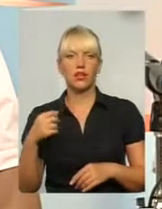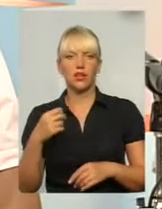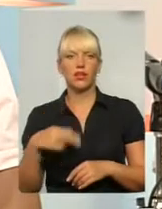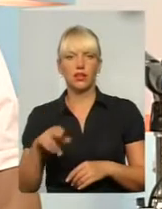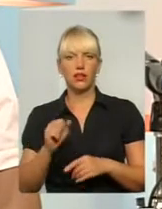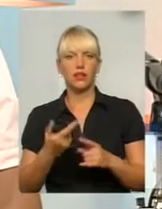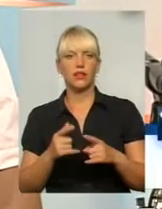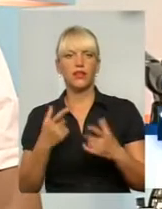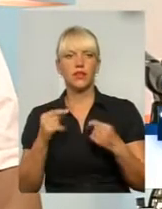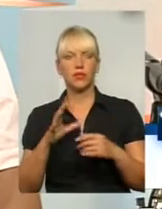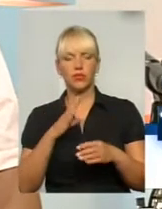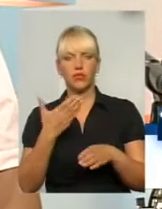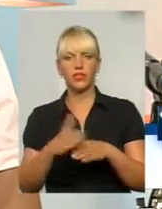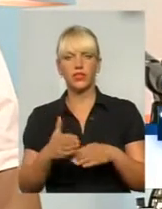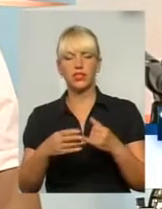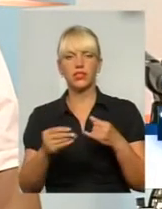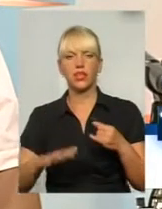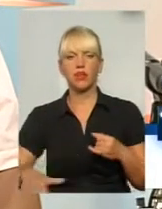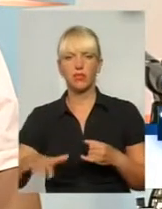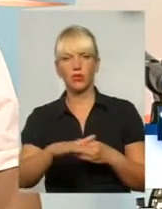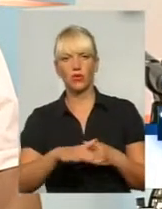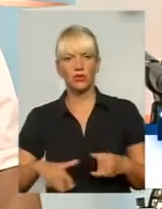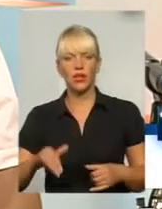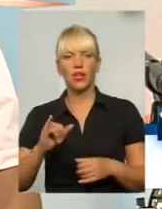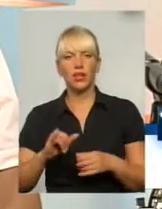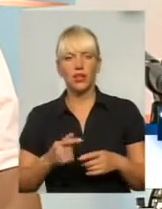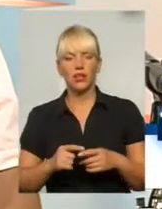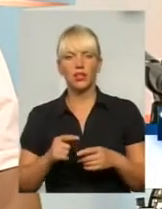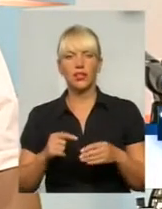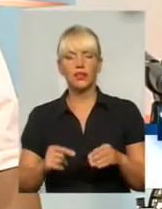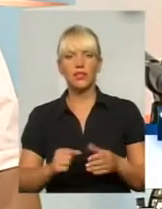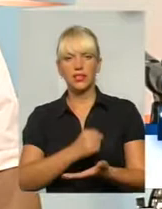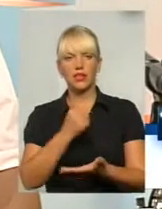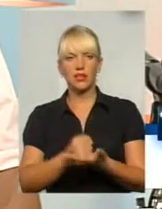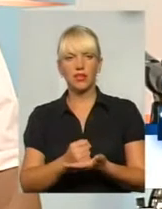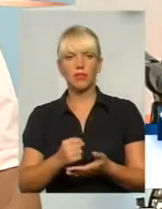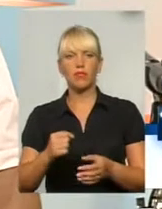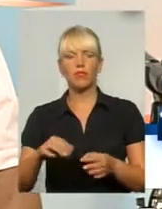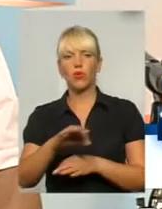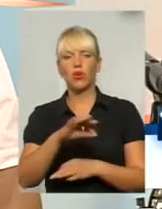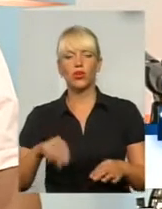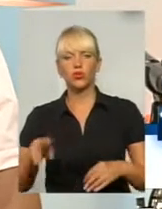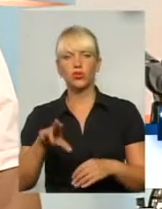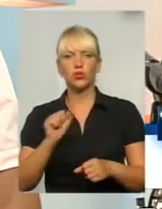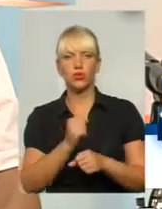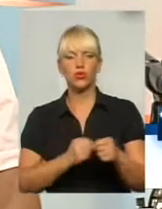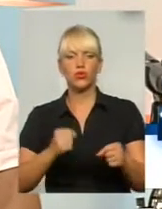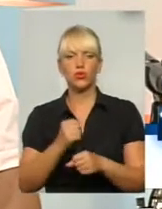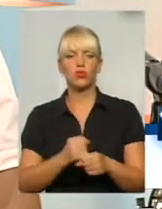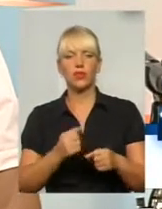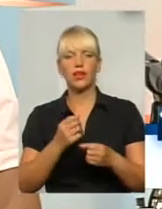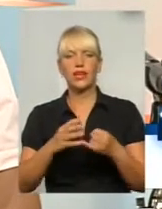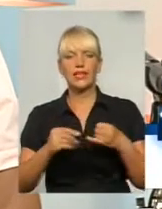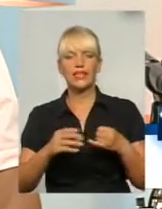виділила земельну ділянку і затвердила проєкт розробки землеустрою. І от на